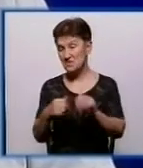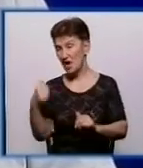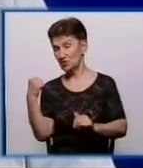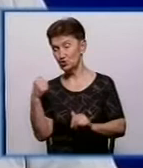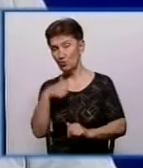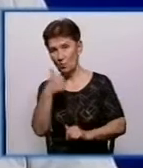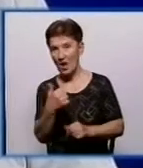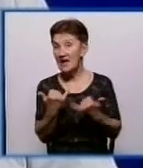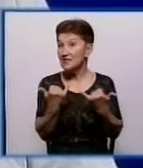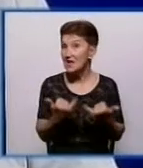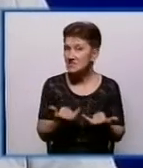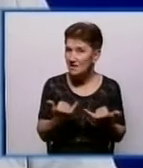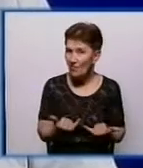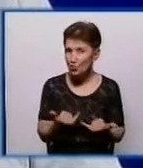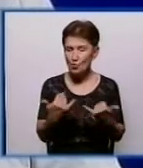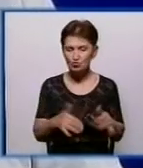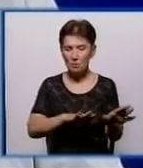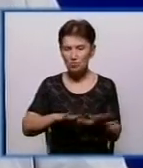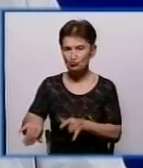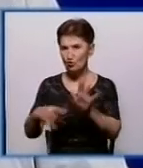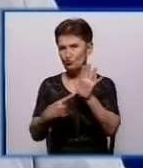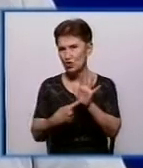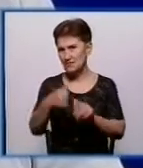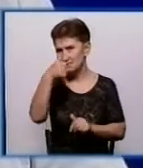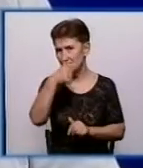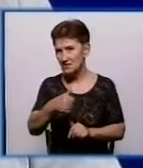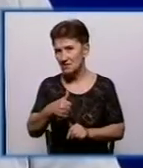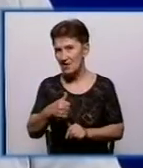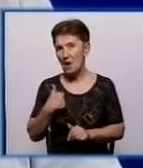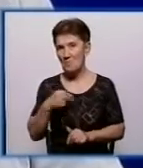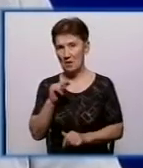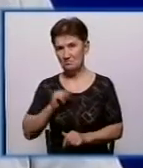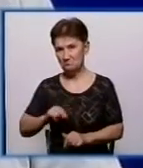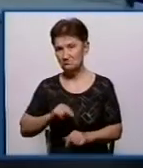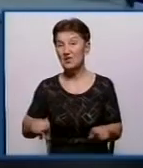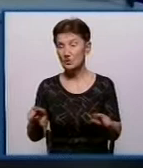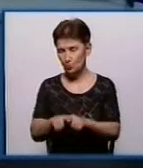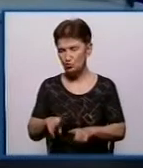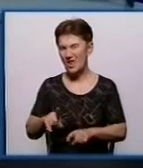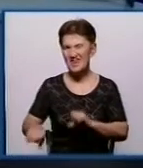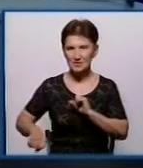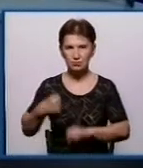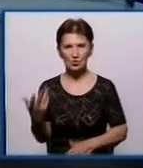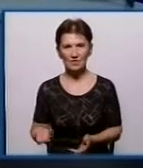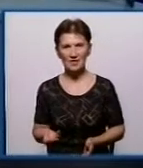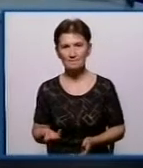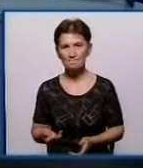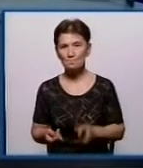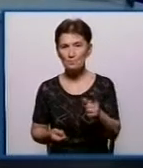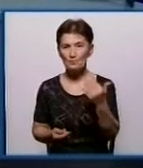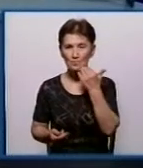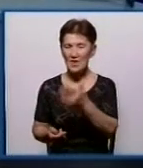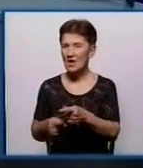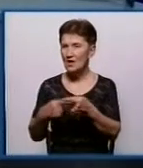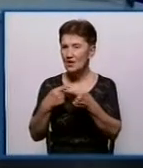станом на сьогодні вже практично півроку буде через кілька днів, як ми працюємо також на збитковому тарифі. Знаєте, що будь